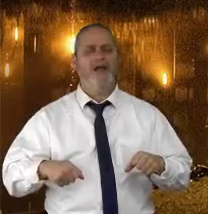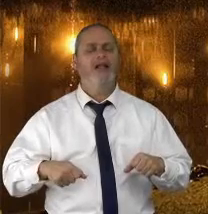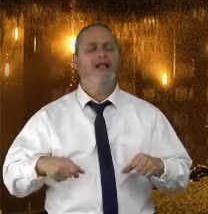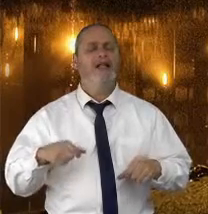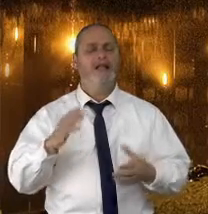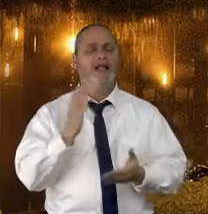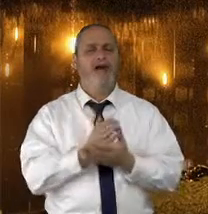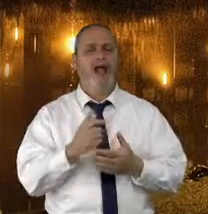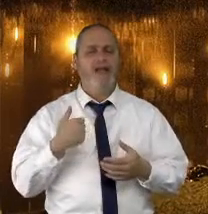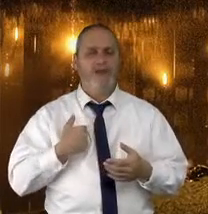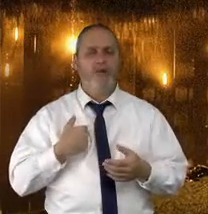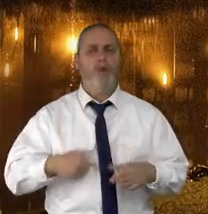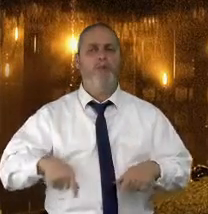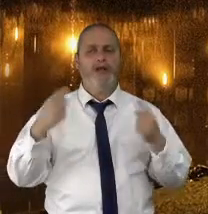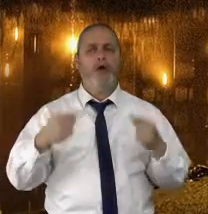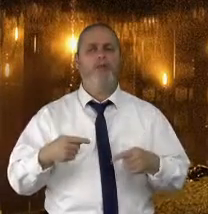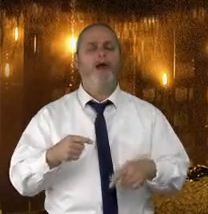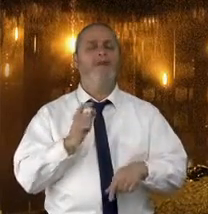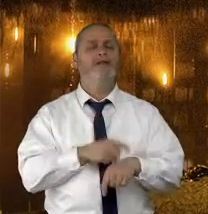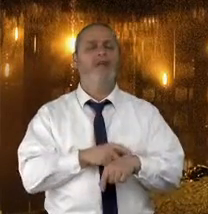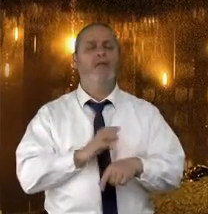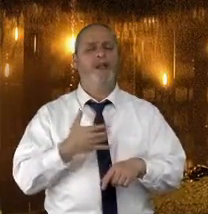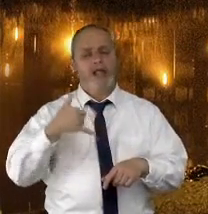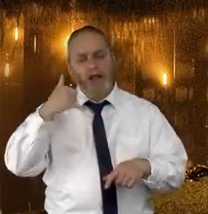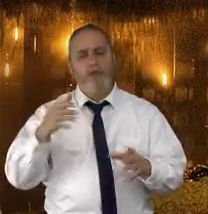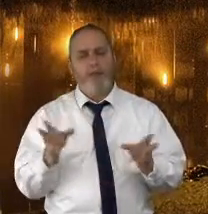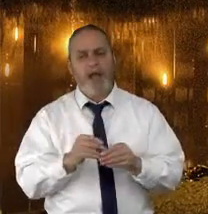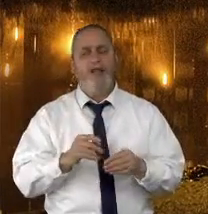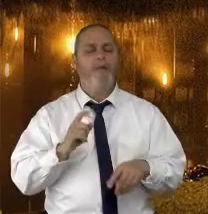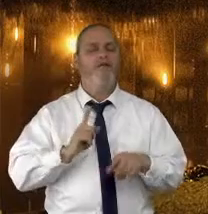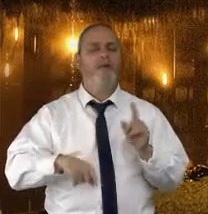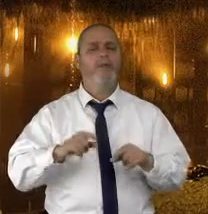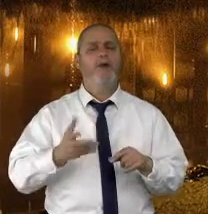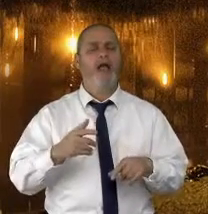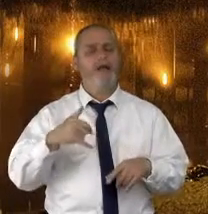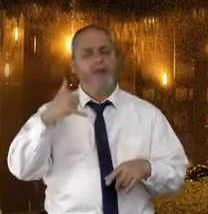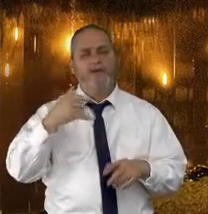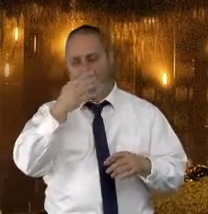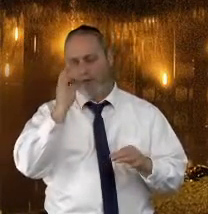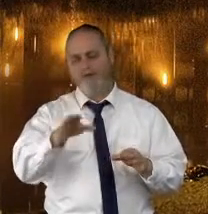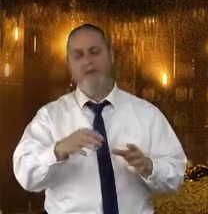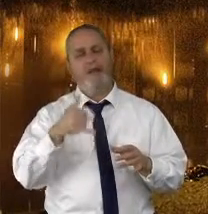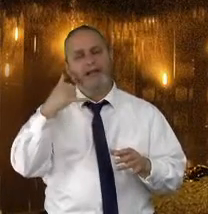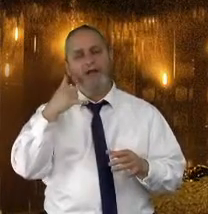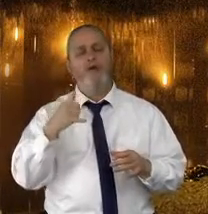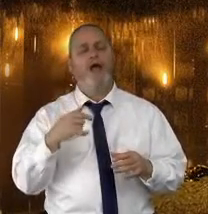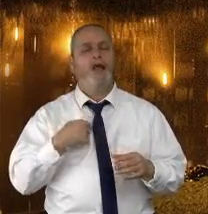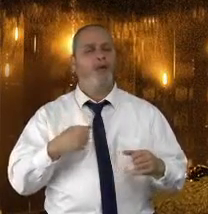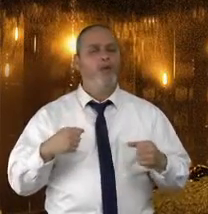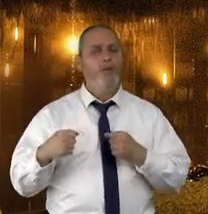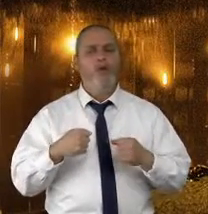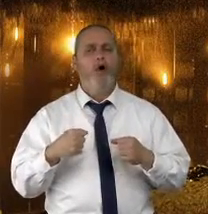נקבע לעצמנו זמנים מהלך היום שבהם אנחנו כן עם הטלפון, וזמנים שאנחנו לא נברח מהתמודדויות